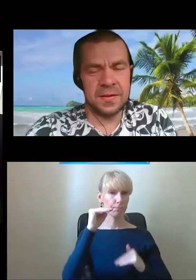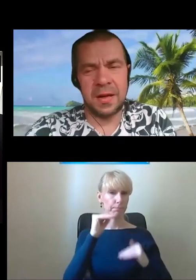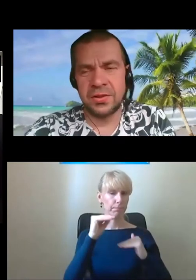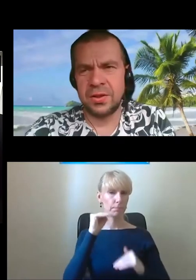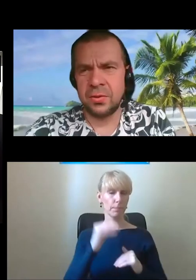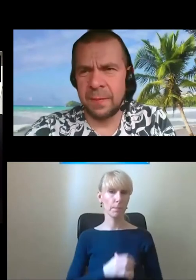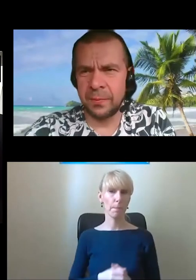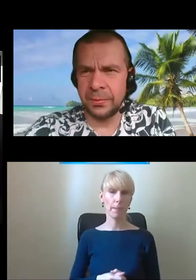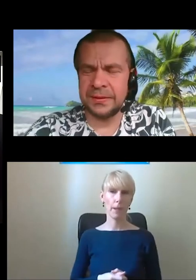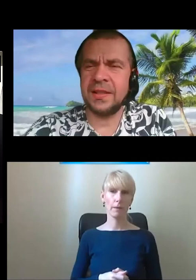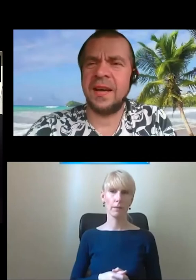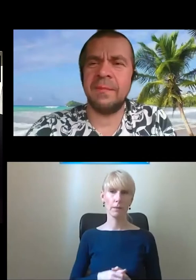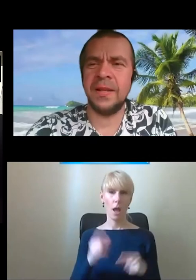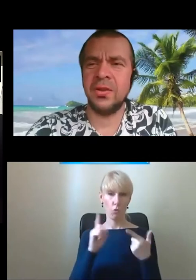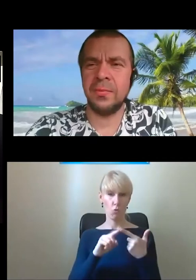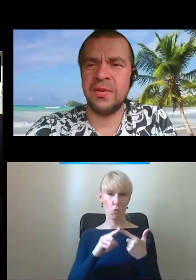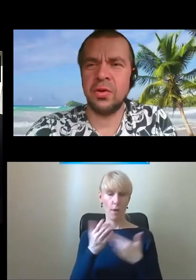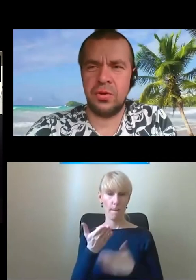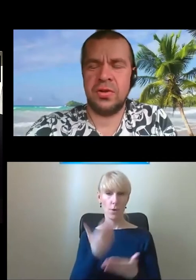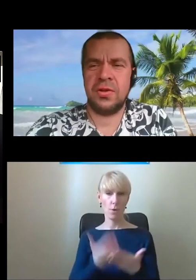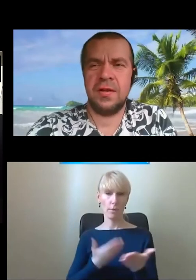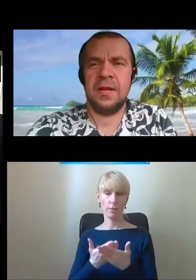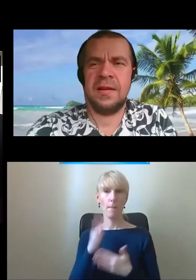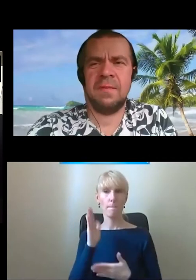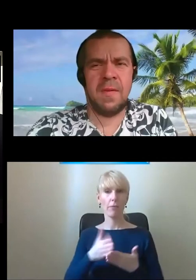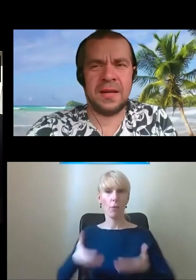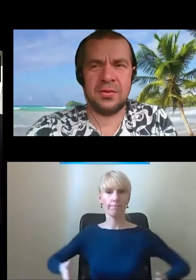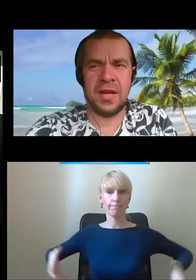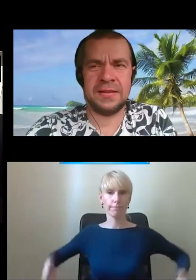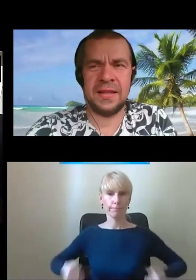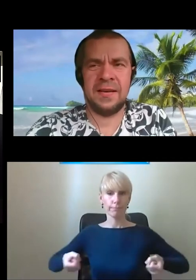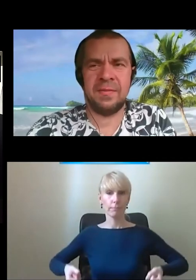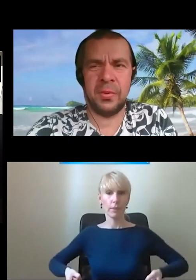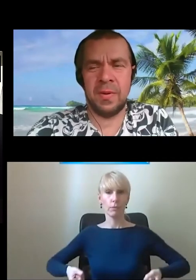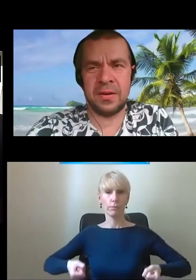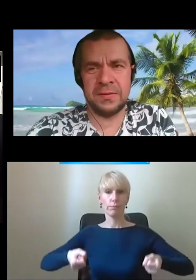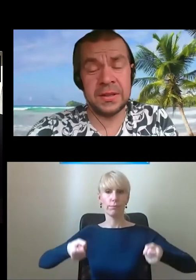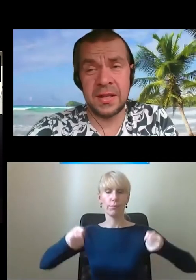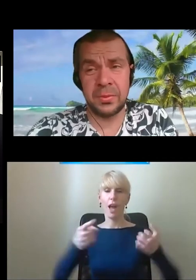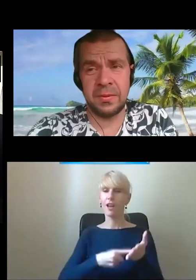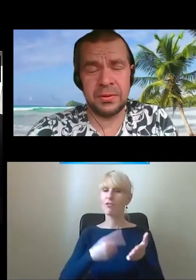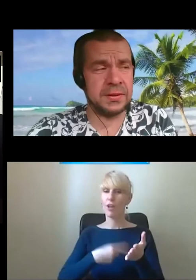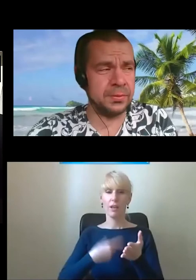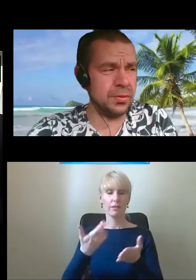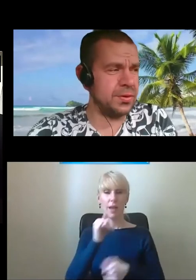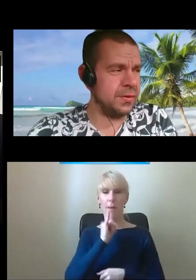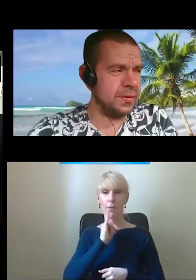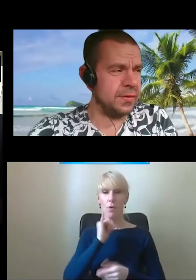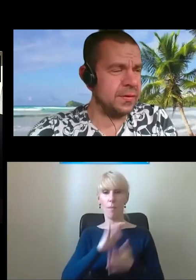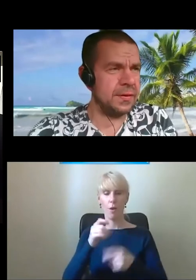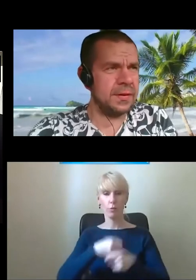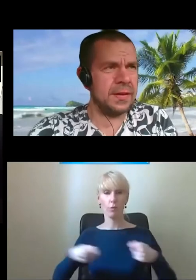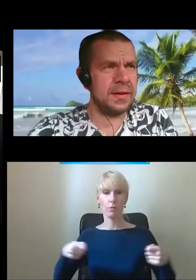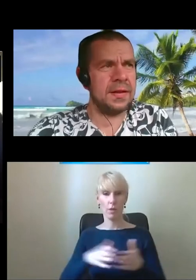Zobaczcie, druga propozycja. Będą mnie wnosić. Bardzo częsta. Próba rozwiązania problemu dostępności.